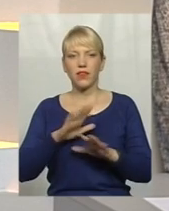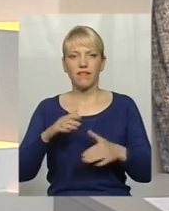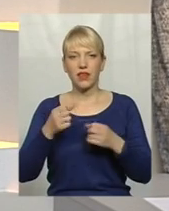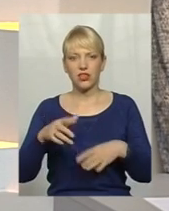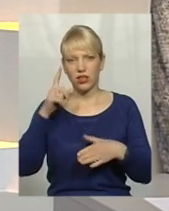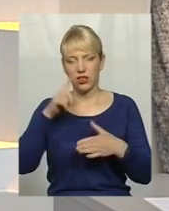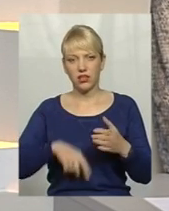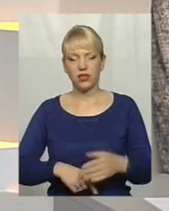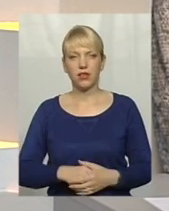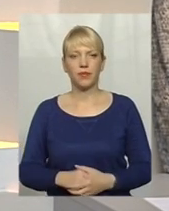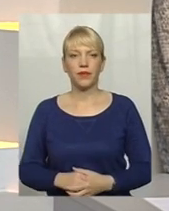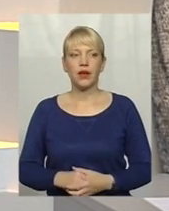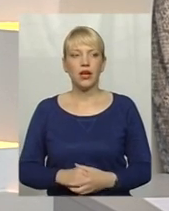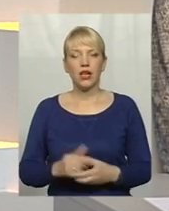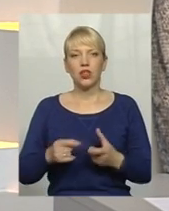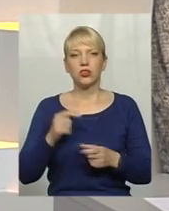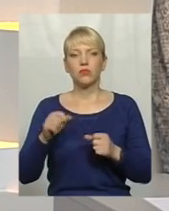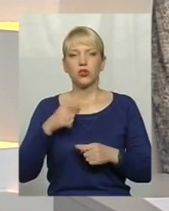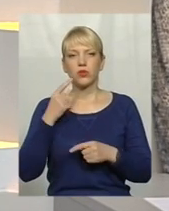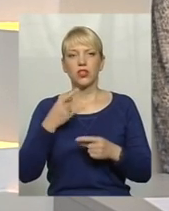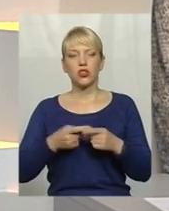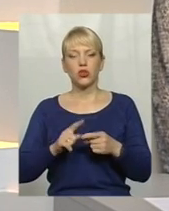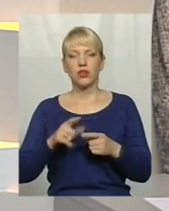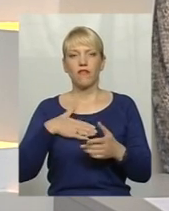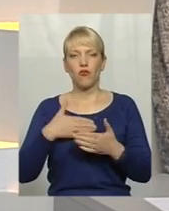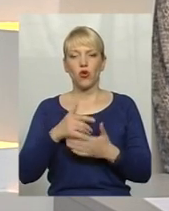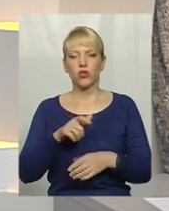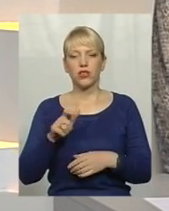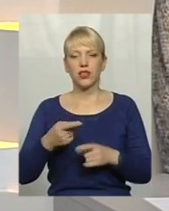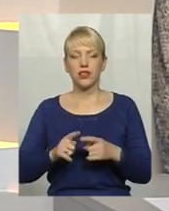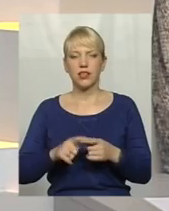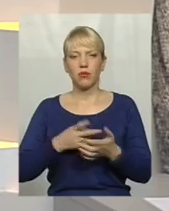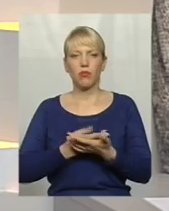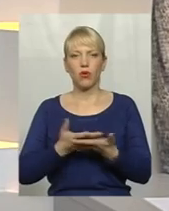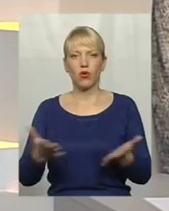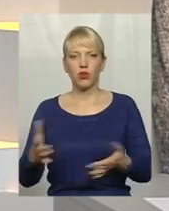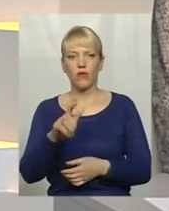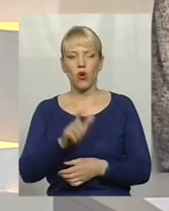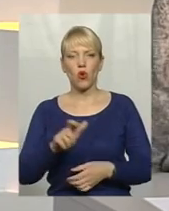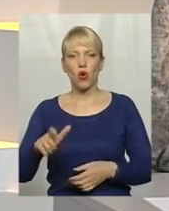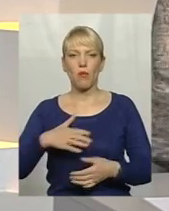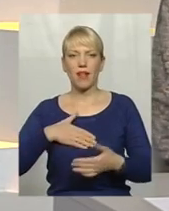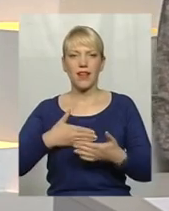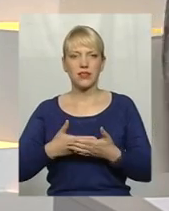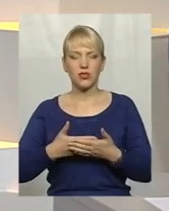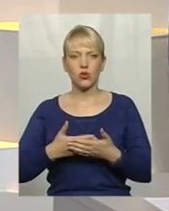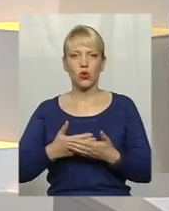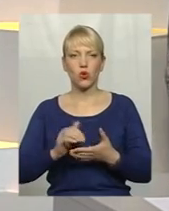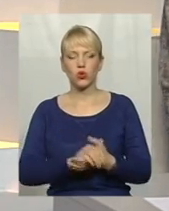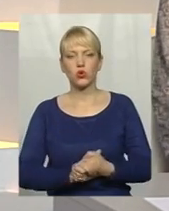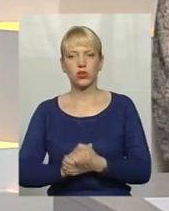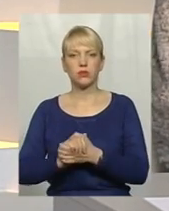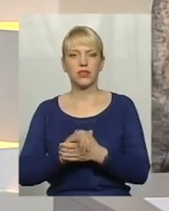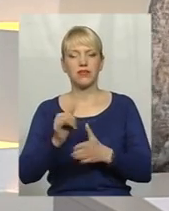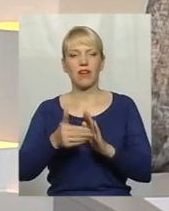що та хвиля волонтерства – це, по суті, прояв громадянського суспільства і відгук на